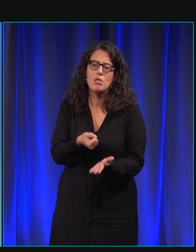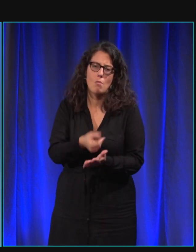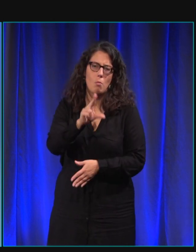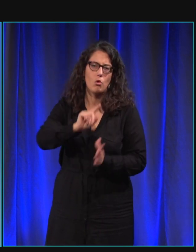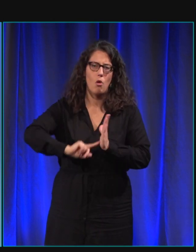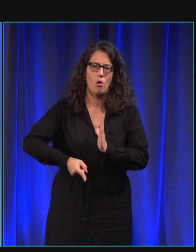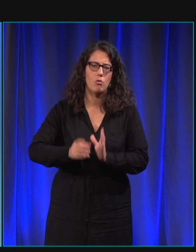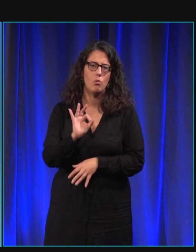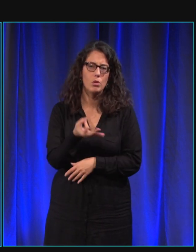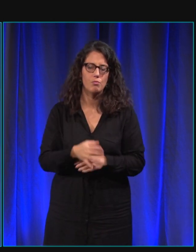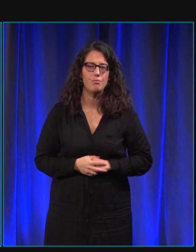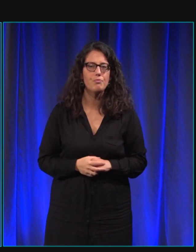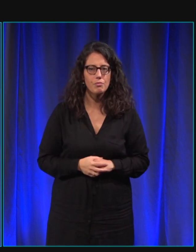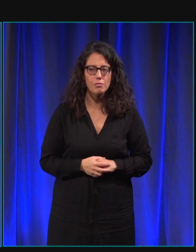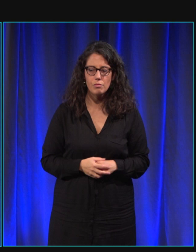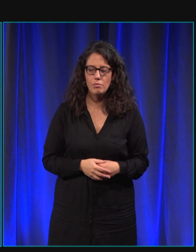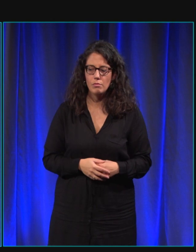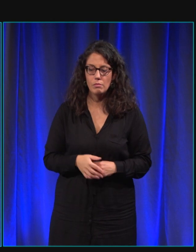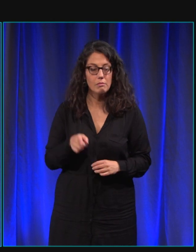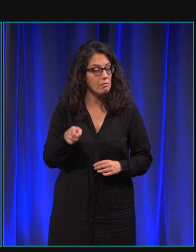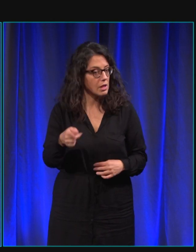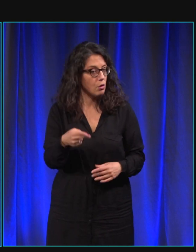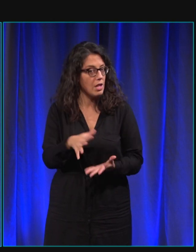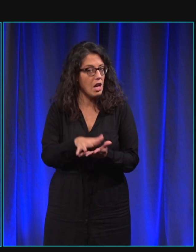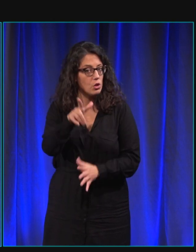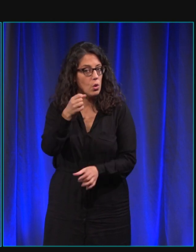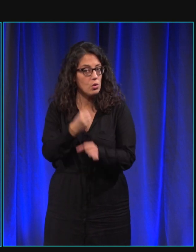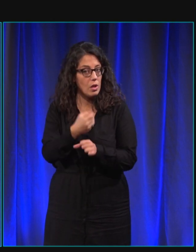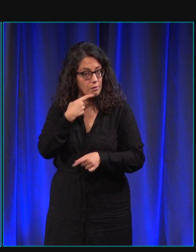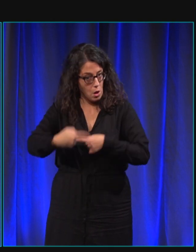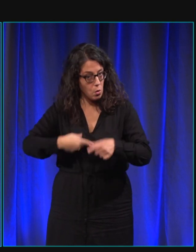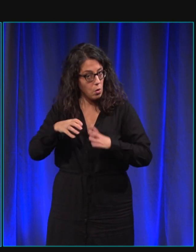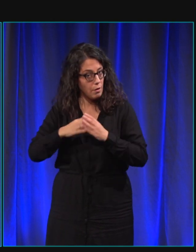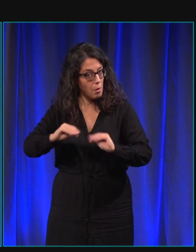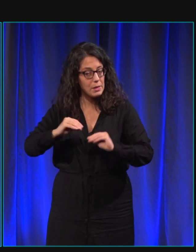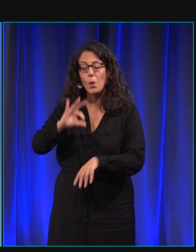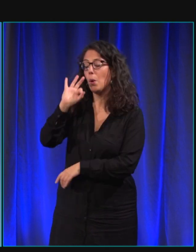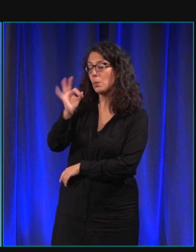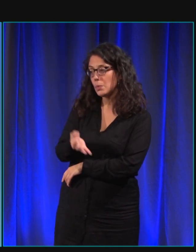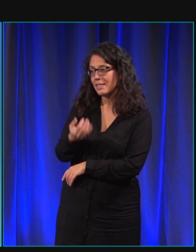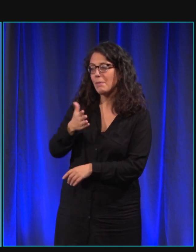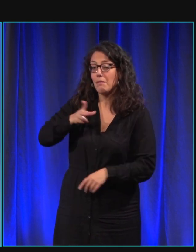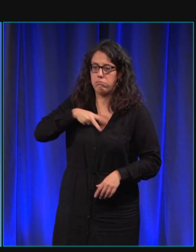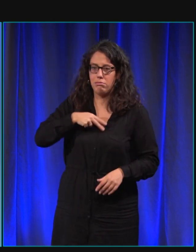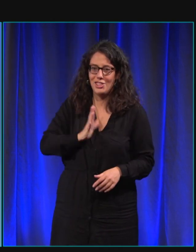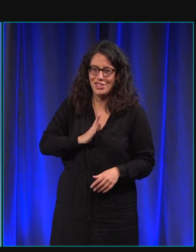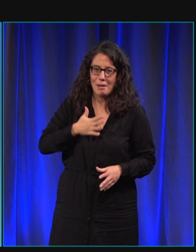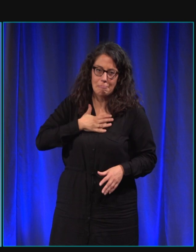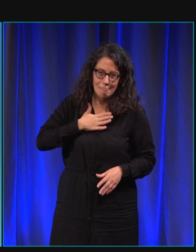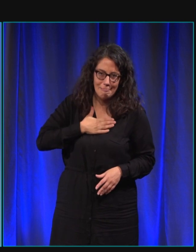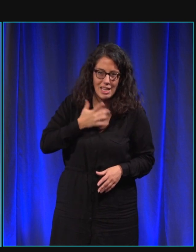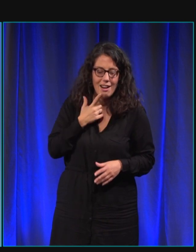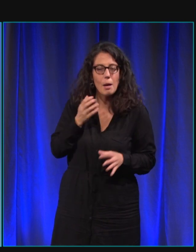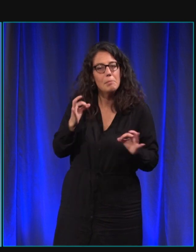'ordre avec lesquels ils vont partir. Et Neuville, qui a deux ans, est un chien qui est en cours de formation ? Oui. Comme c'est le mien, et que c'est un chien de